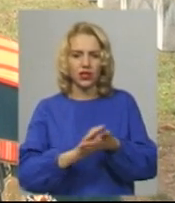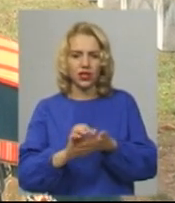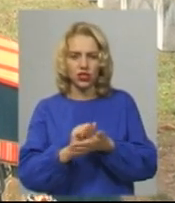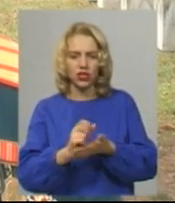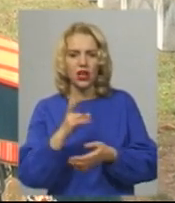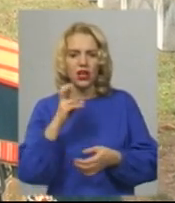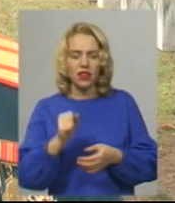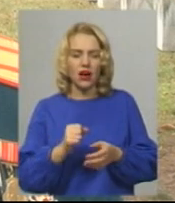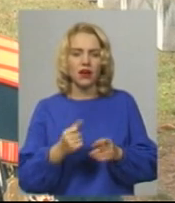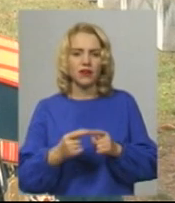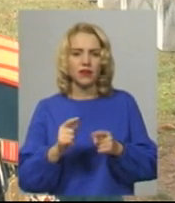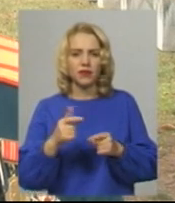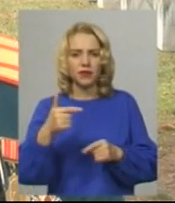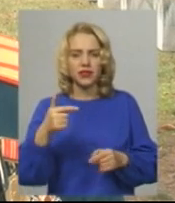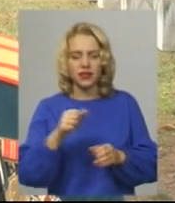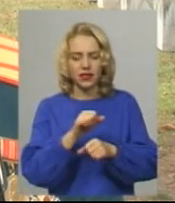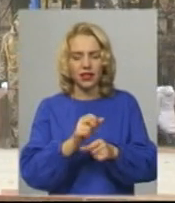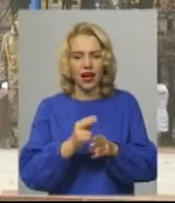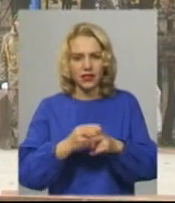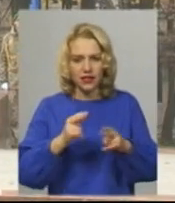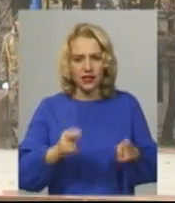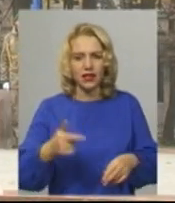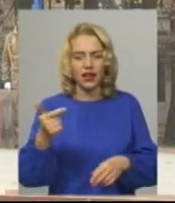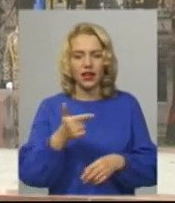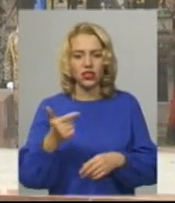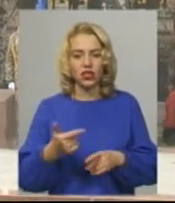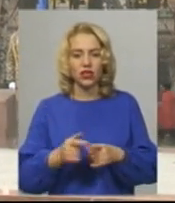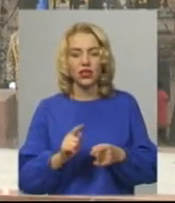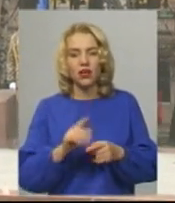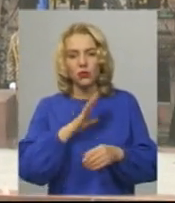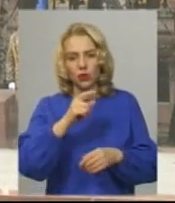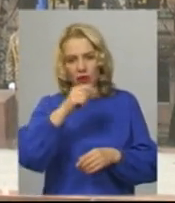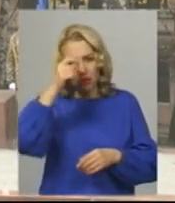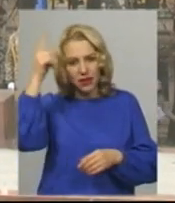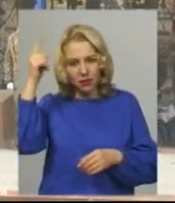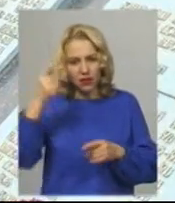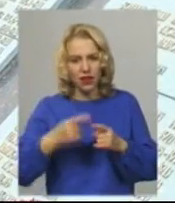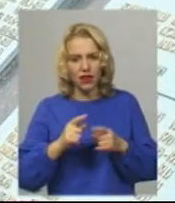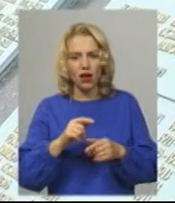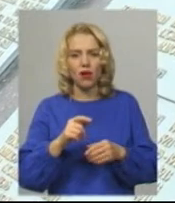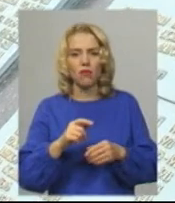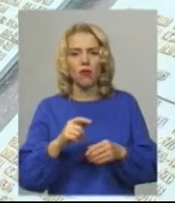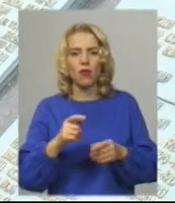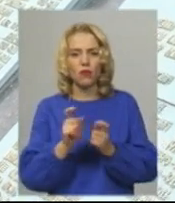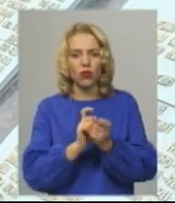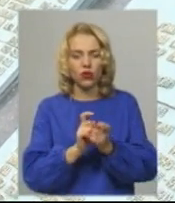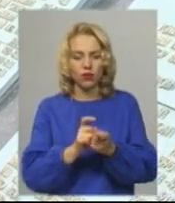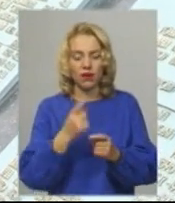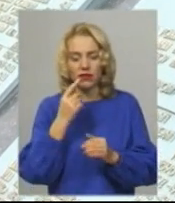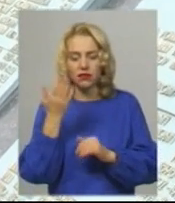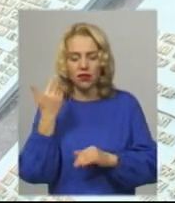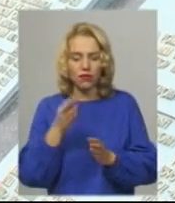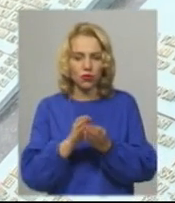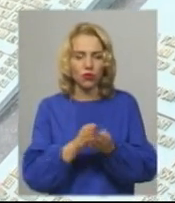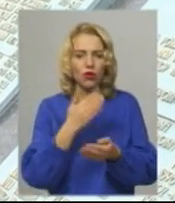Гречани. Відтоді почалася підпільна боротьба. Додає, нещодавно поховали останнього підпільника Юхамина Тягу. Нині в області живе менше